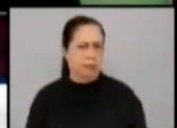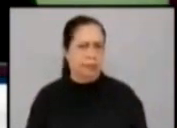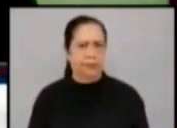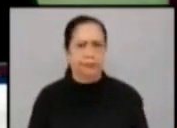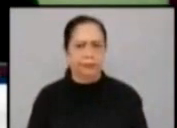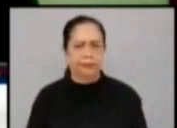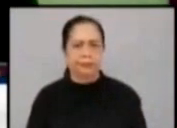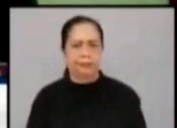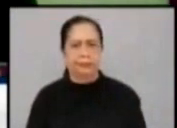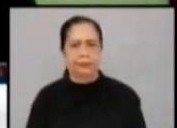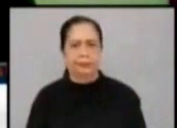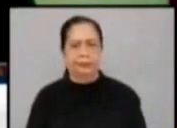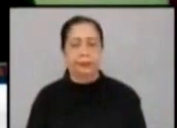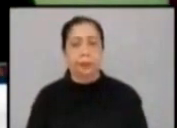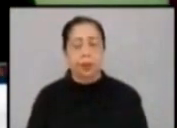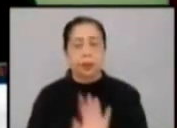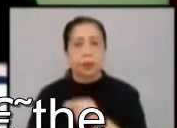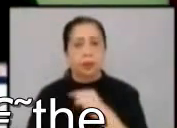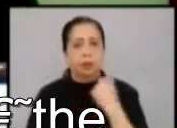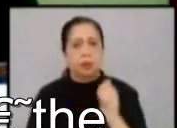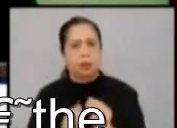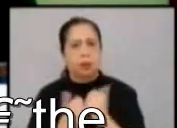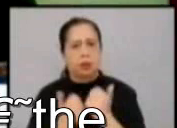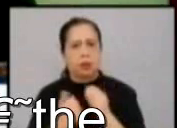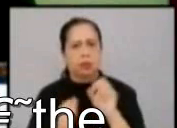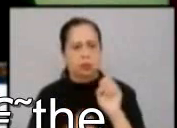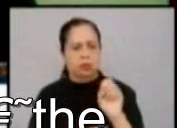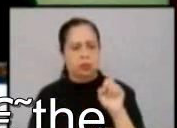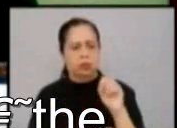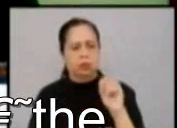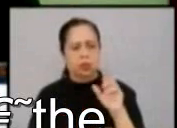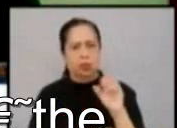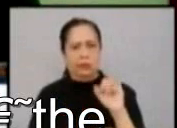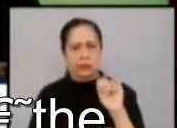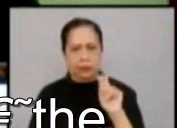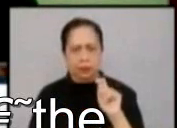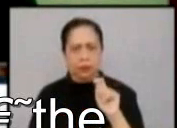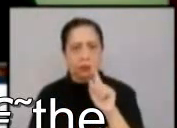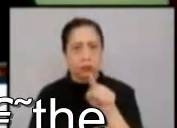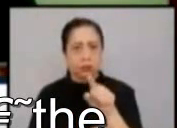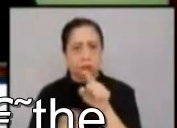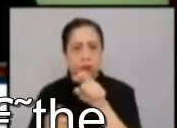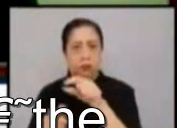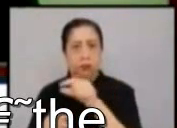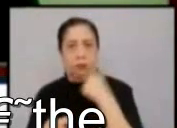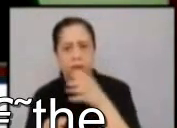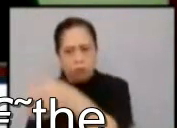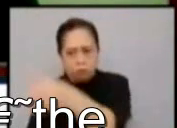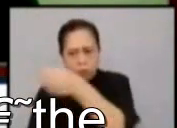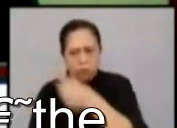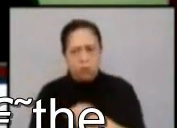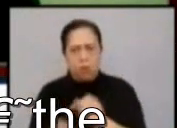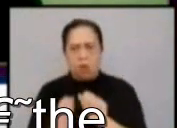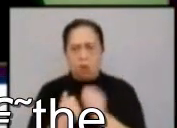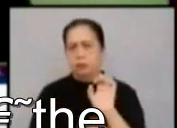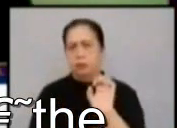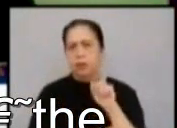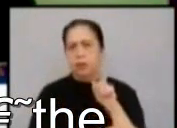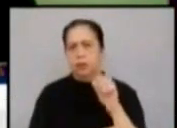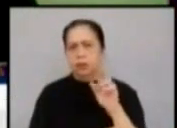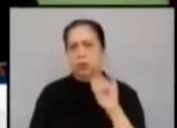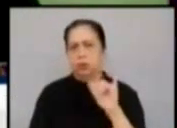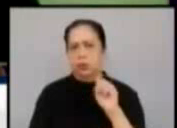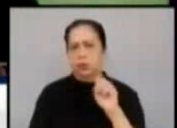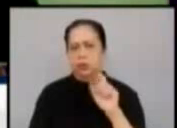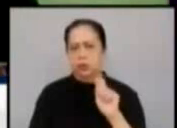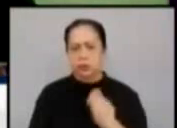namin. hindi kami makakakagpagpilang talaga. Oh. Opo. Father, paano po ba naging exorcist ang isang